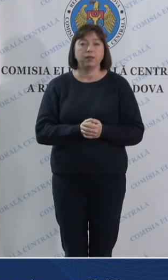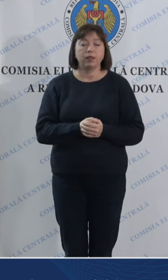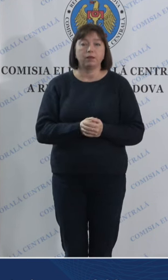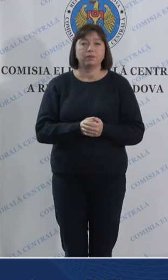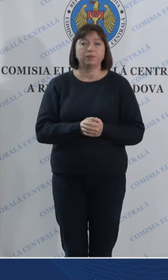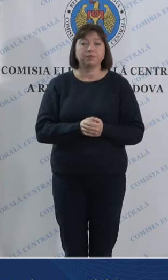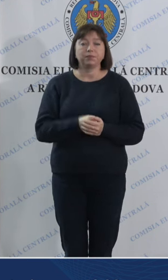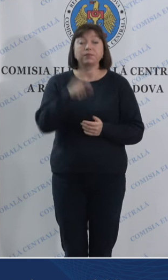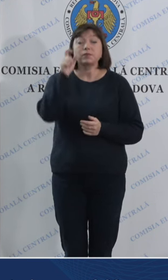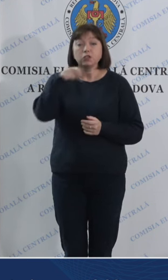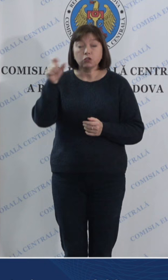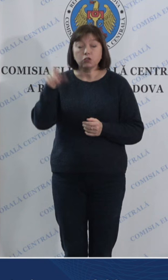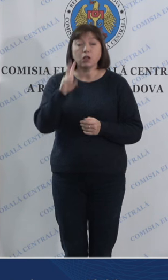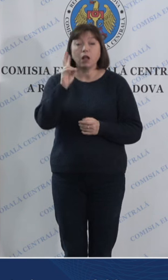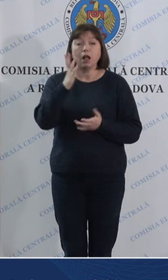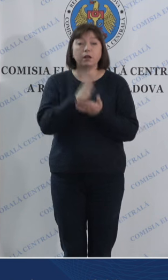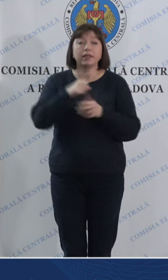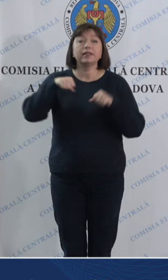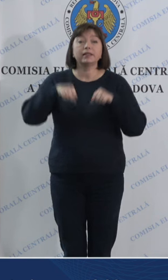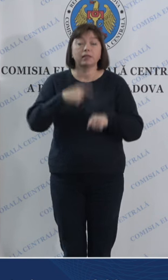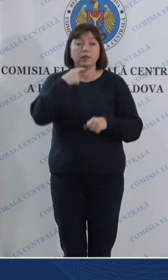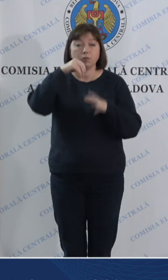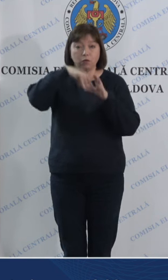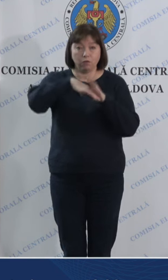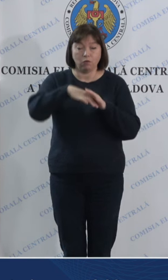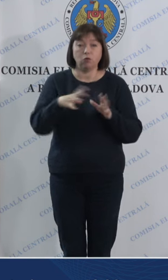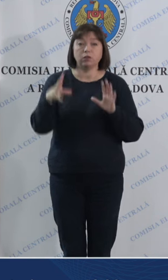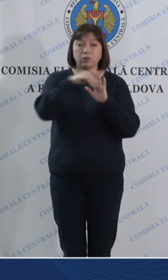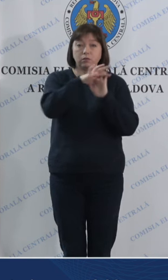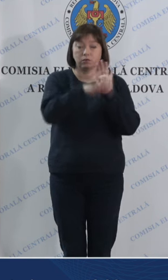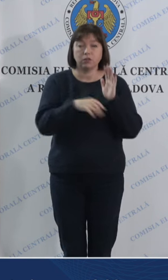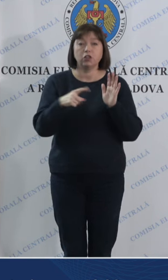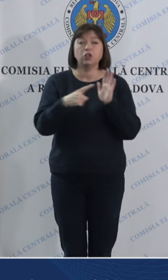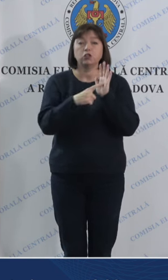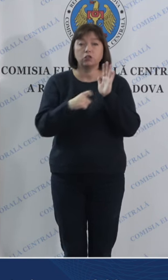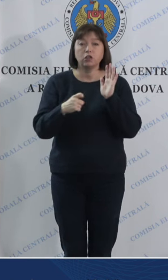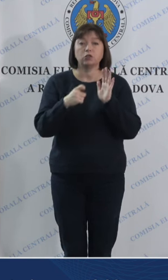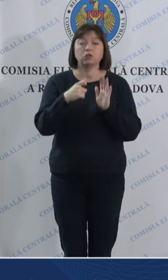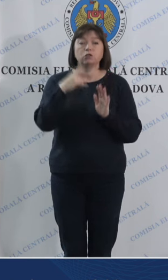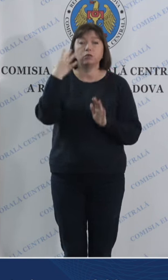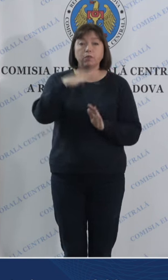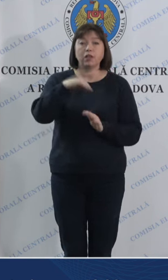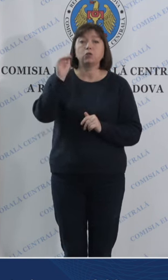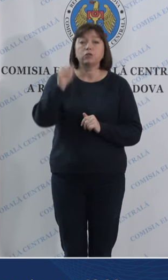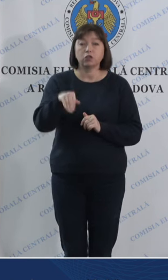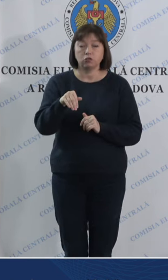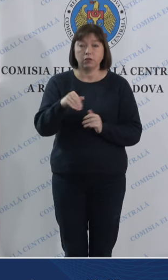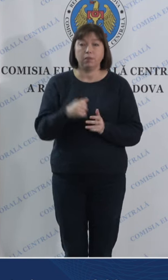cetățeni cu drept de vot înscriși în listele electorale avem aproximativ 640.000